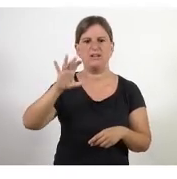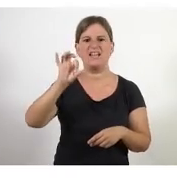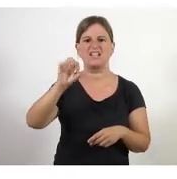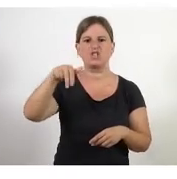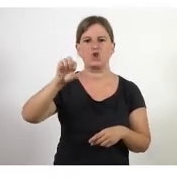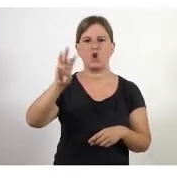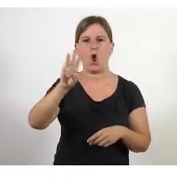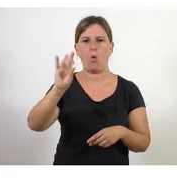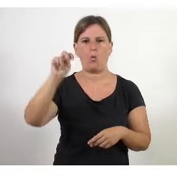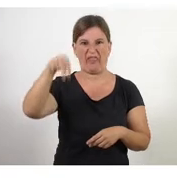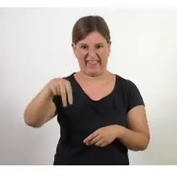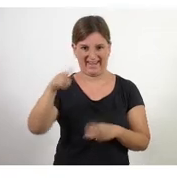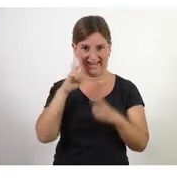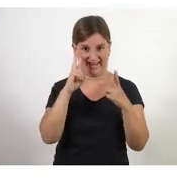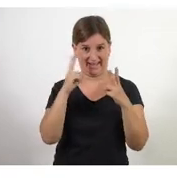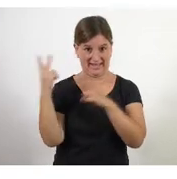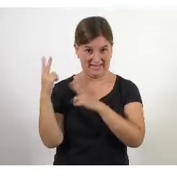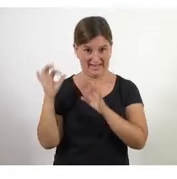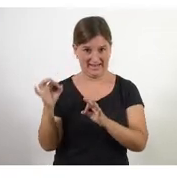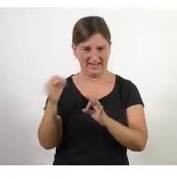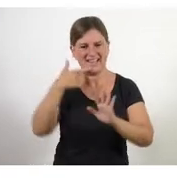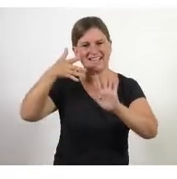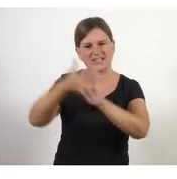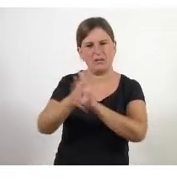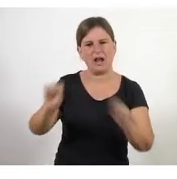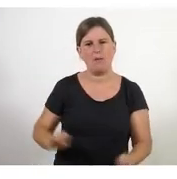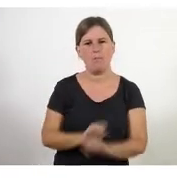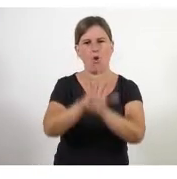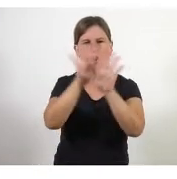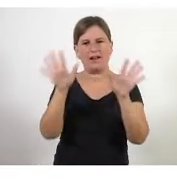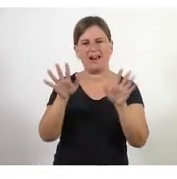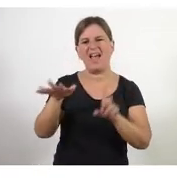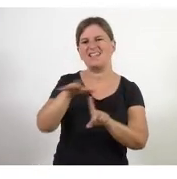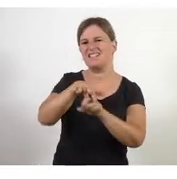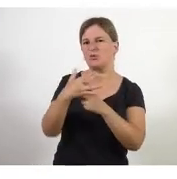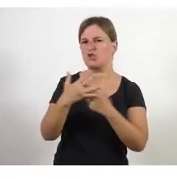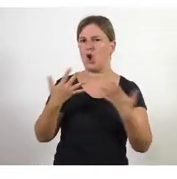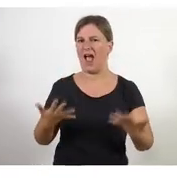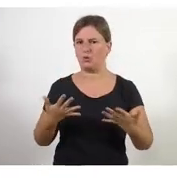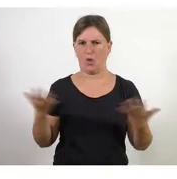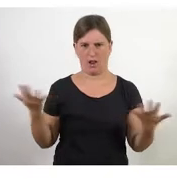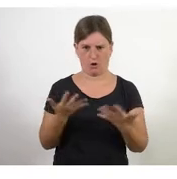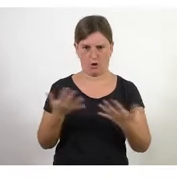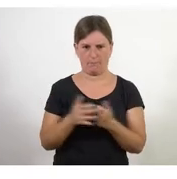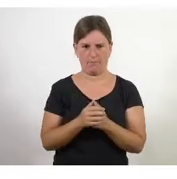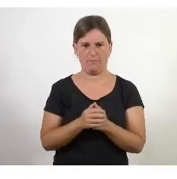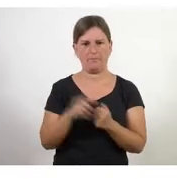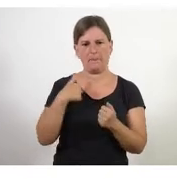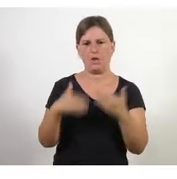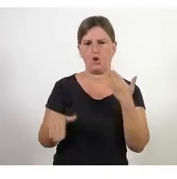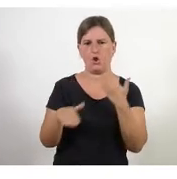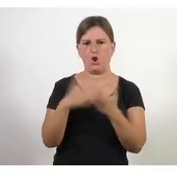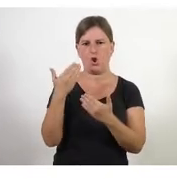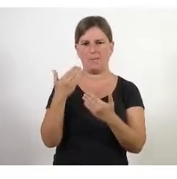que ens ajuda a donar-li com molta claretat on estem mireu començo començo pel